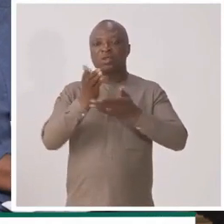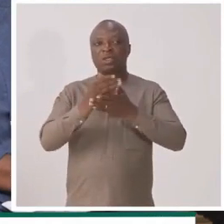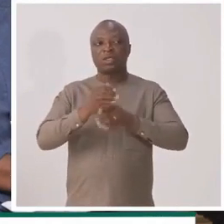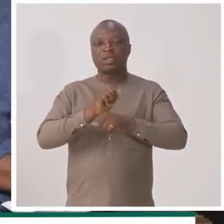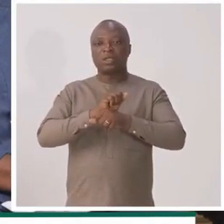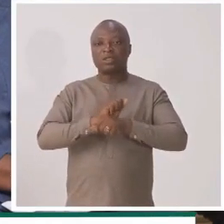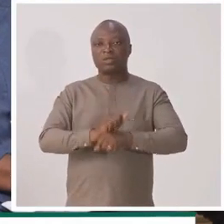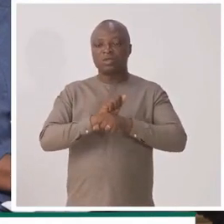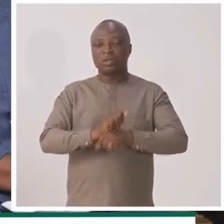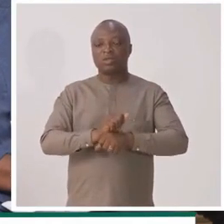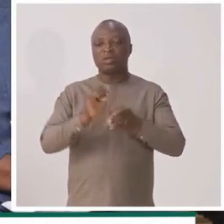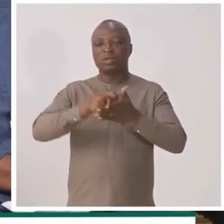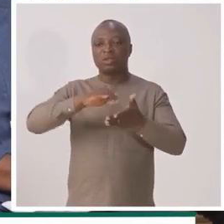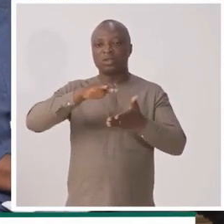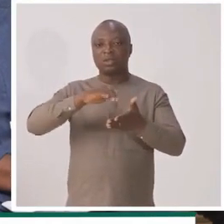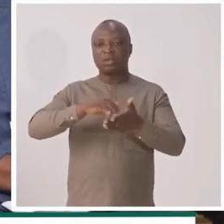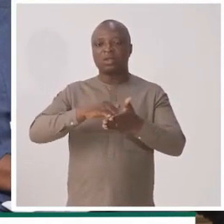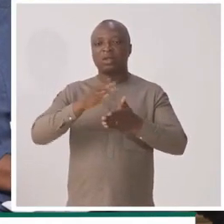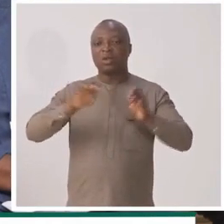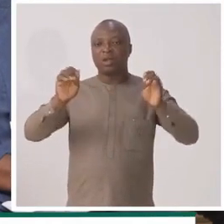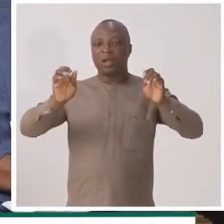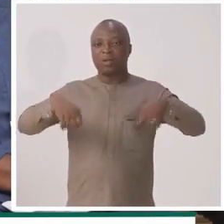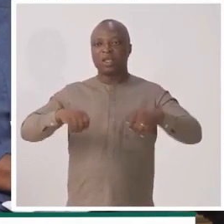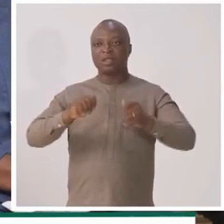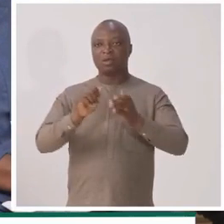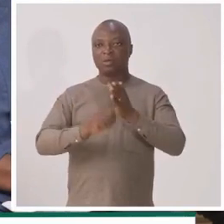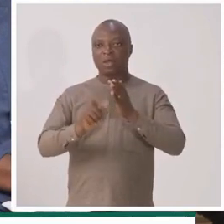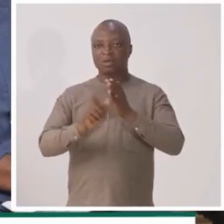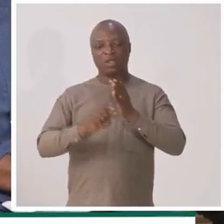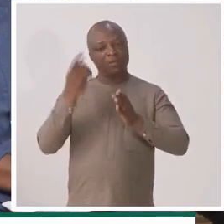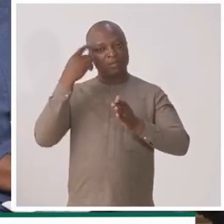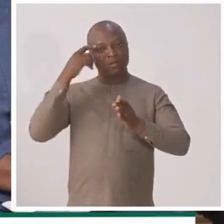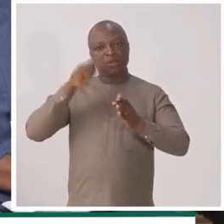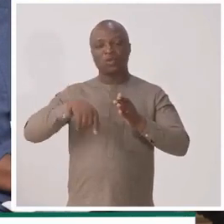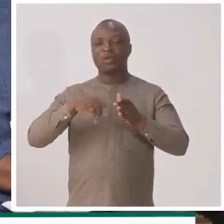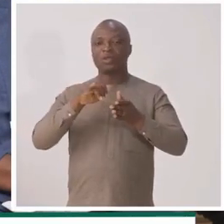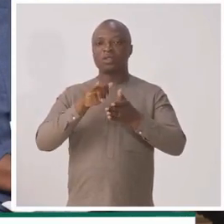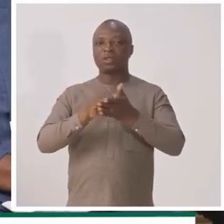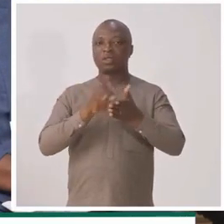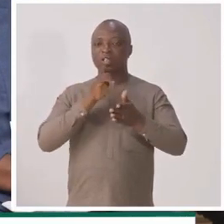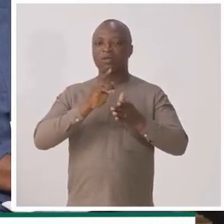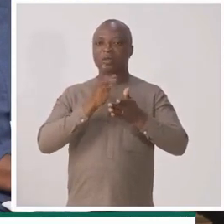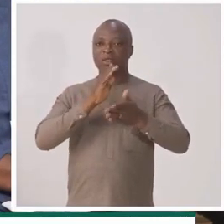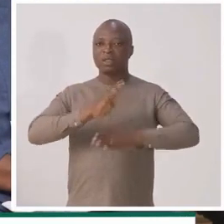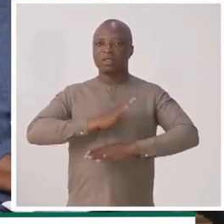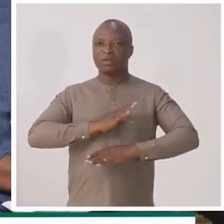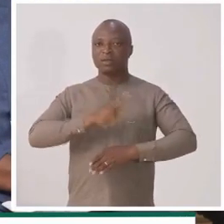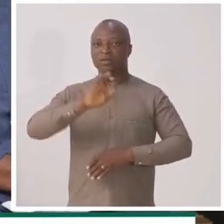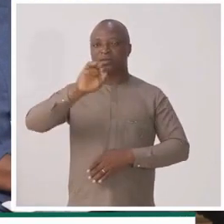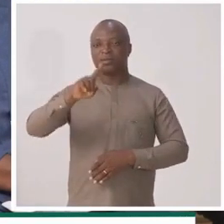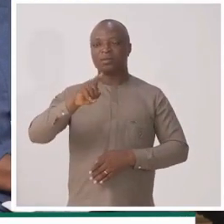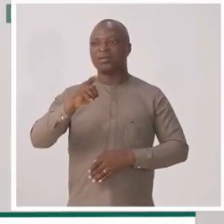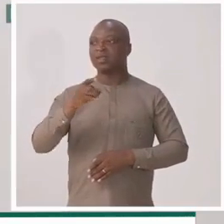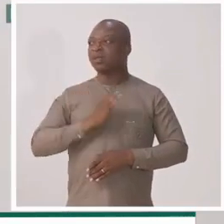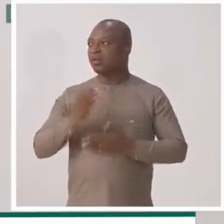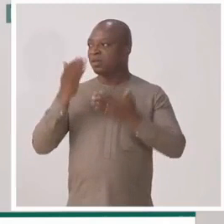quelles sont les aptitudes de ces structures, leurs capacités opérationnelles pour que l'assuré soit satisfait ? Je